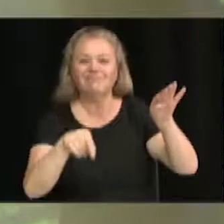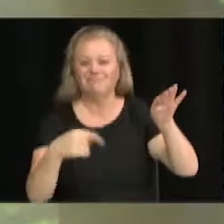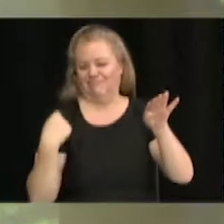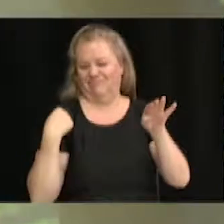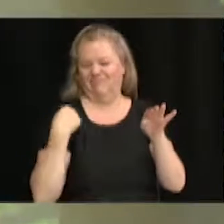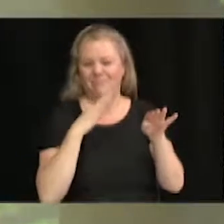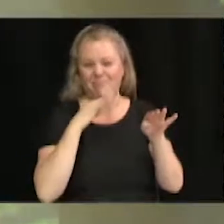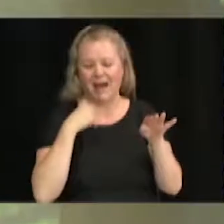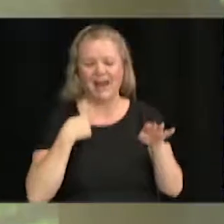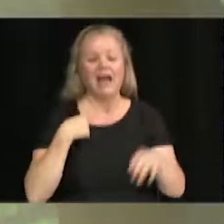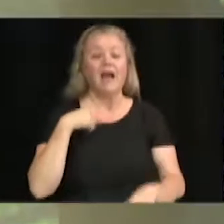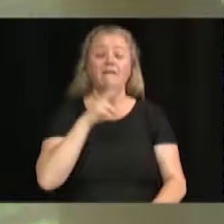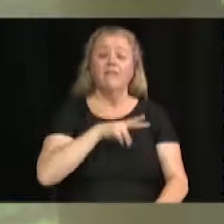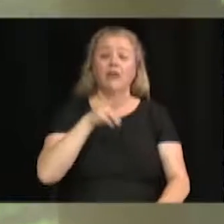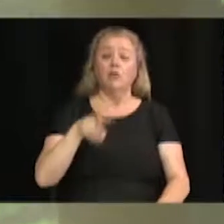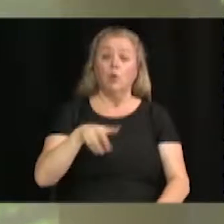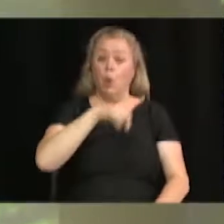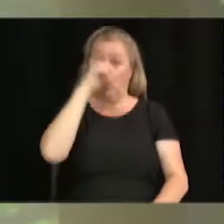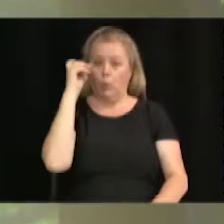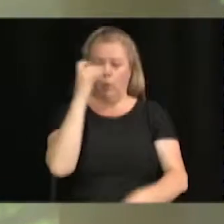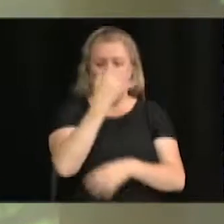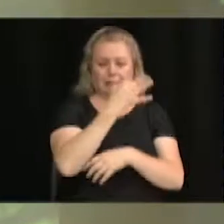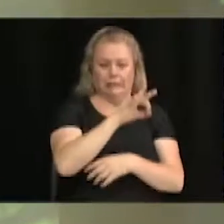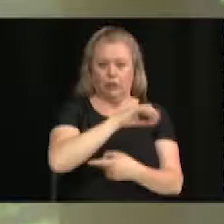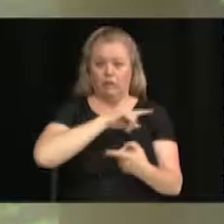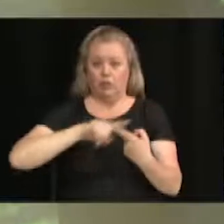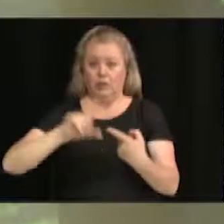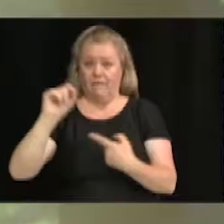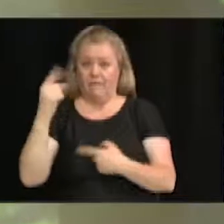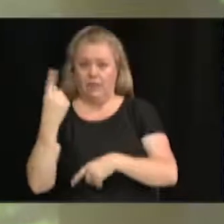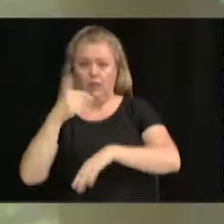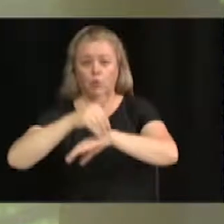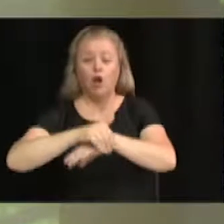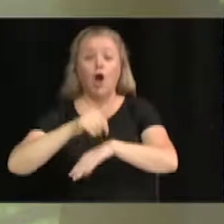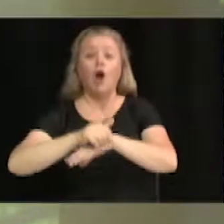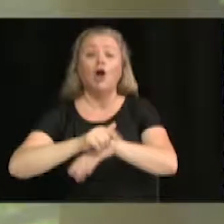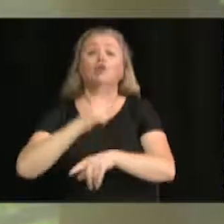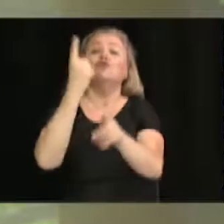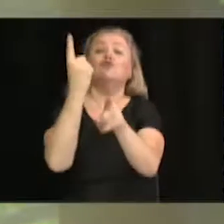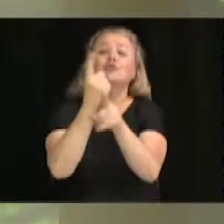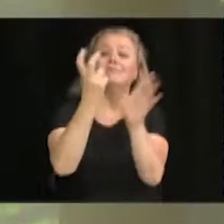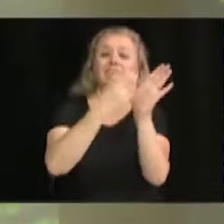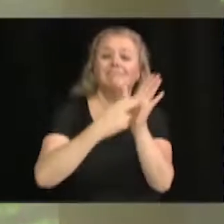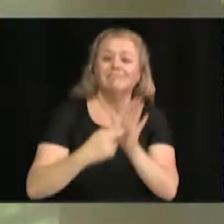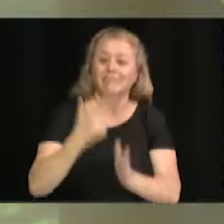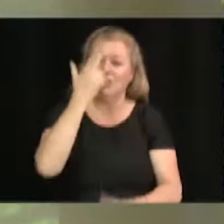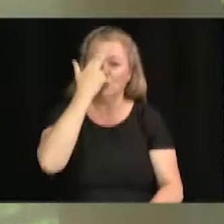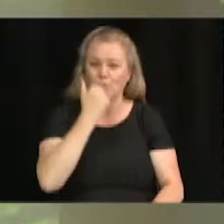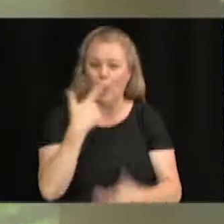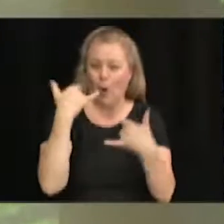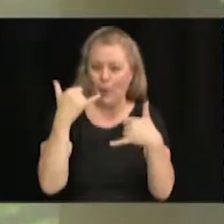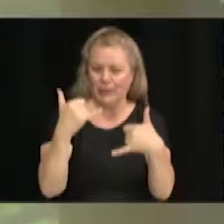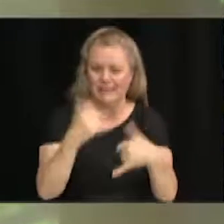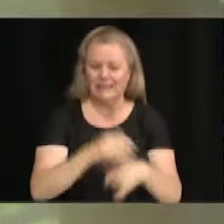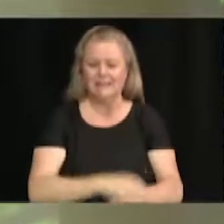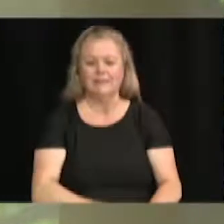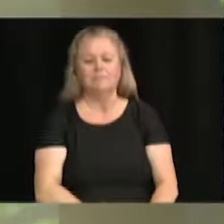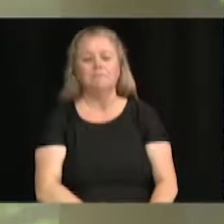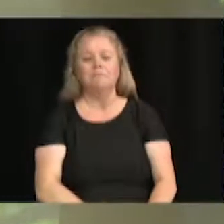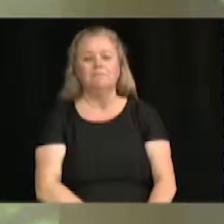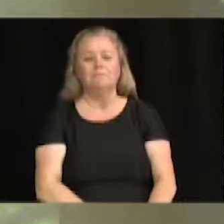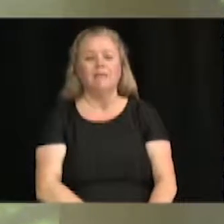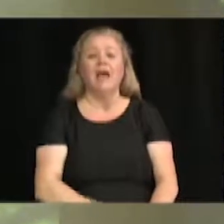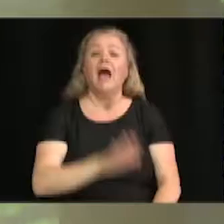22 août, de 19h à 21h, ça aussi j'en ai parlé, c'est l'inscription pour les sports et loisirs. Le 24 août, il va y avoir